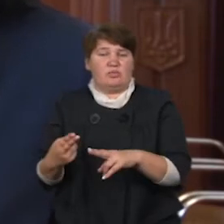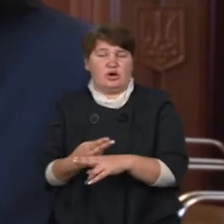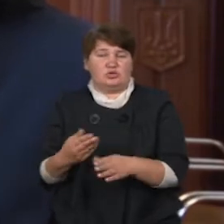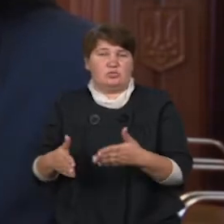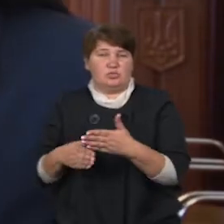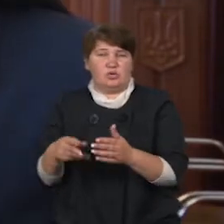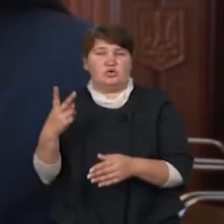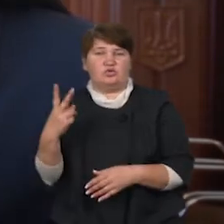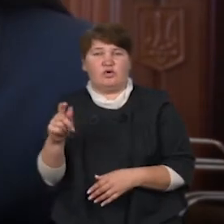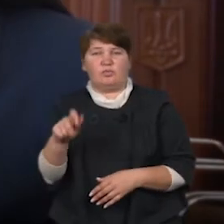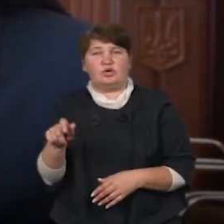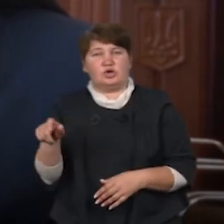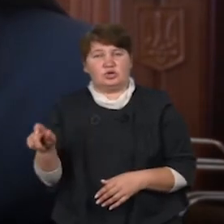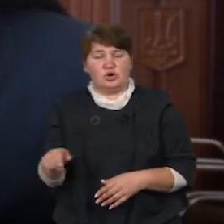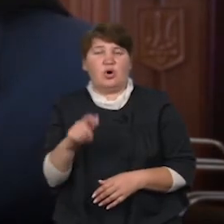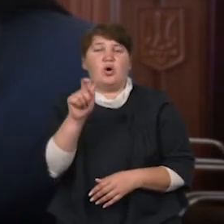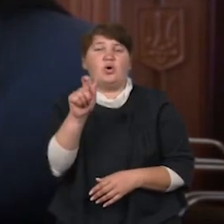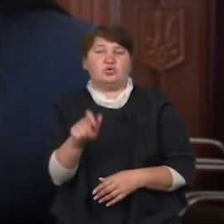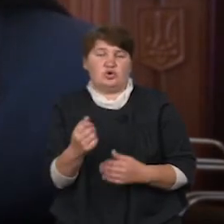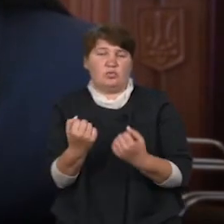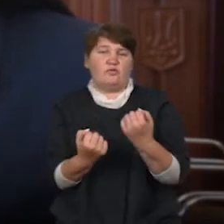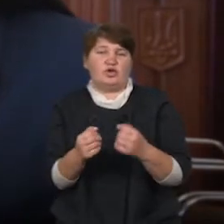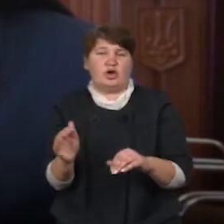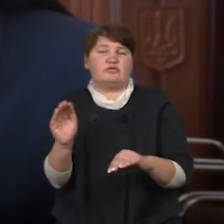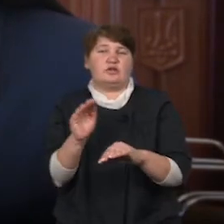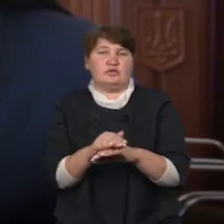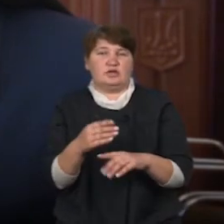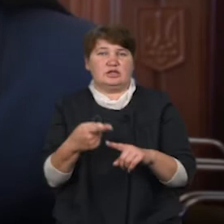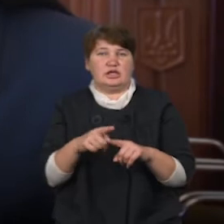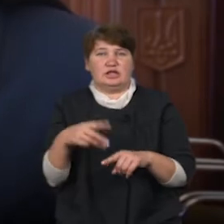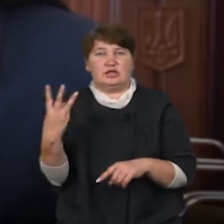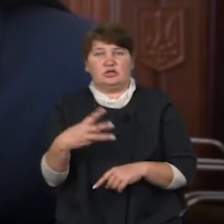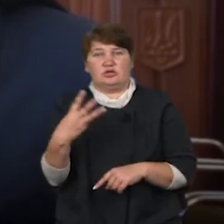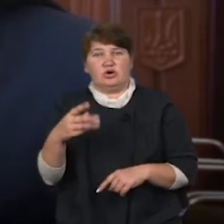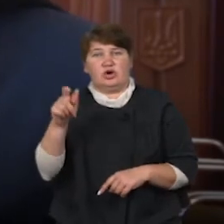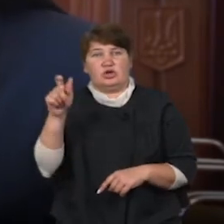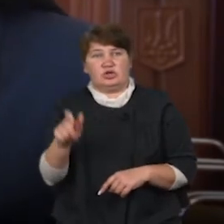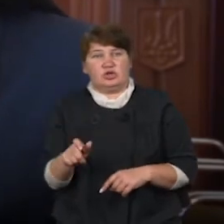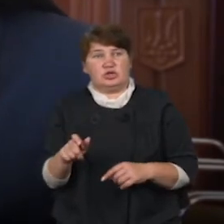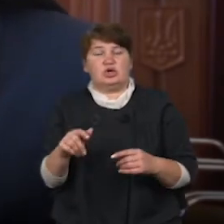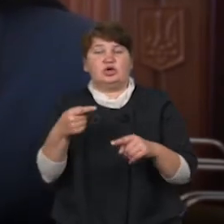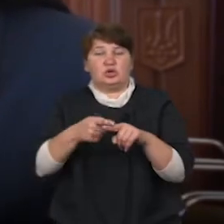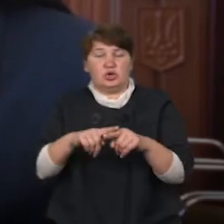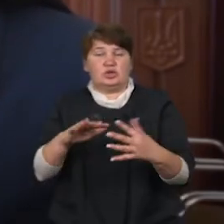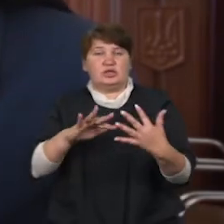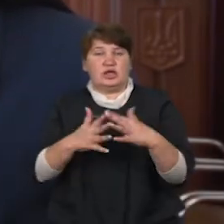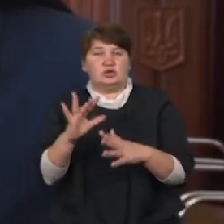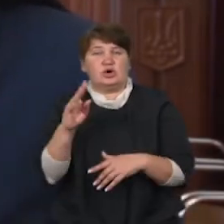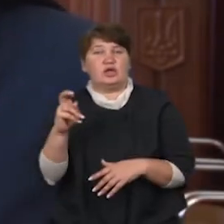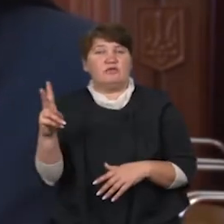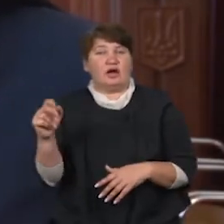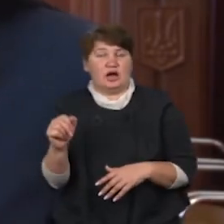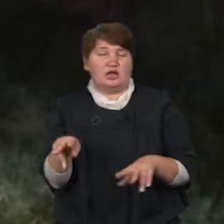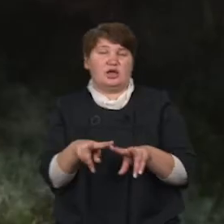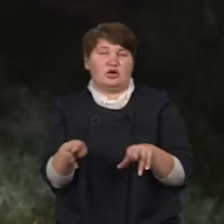пасажирів. Особу водія правоохоронці встановили, це 33-річний мешканець того ж села Соколівка. Поліцейські також з